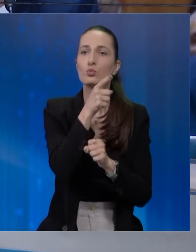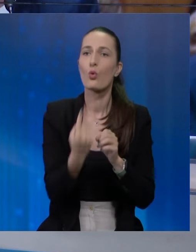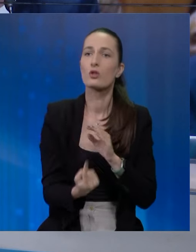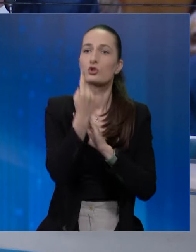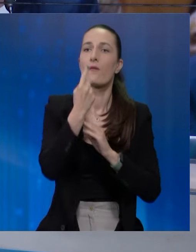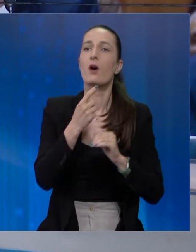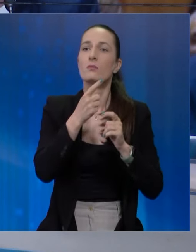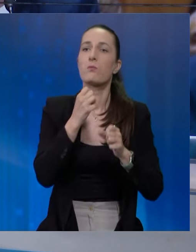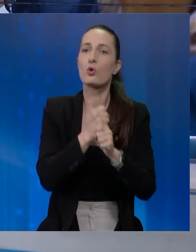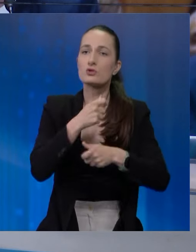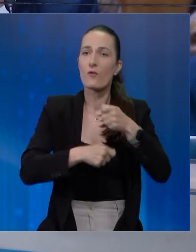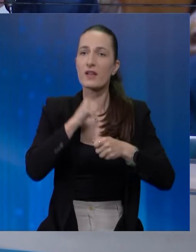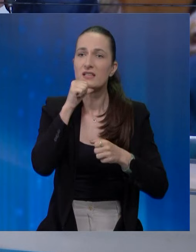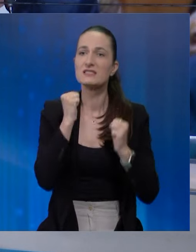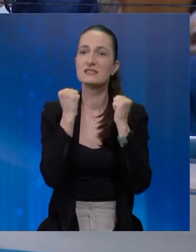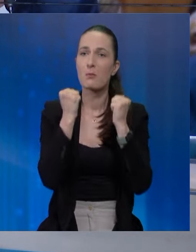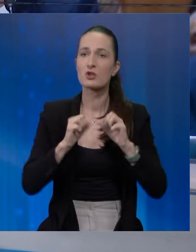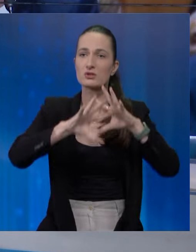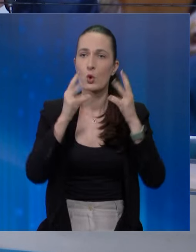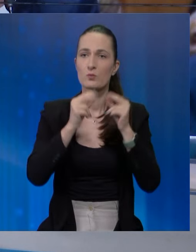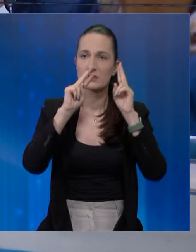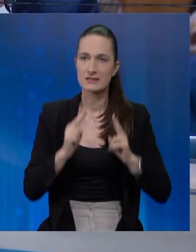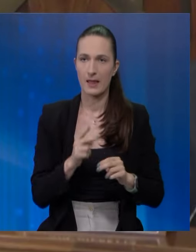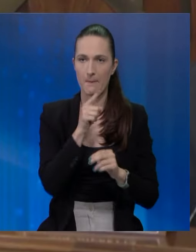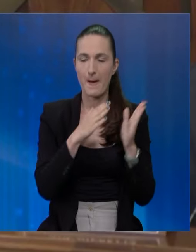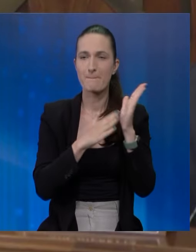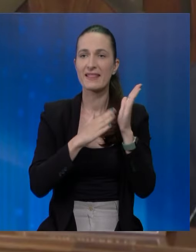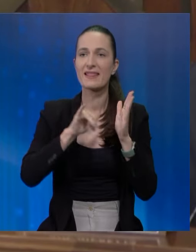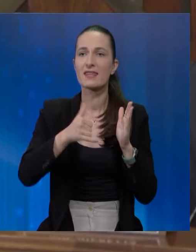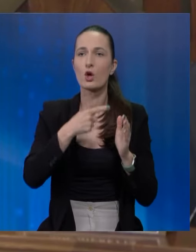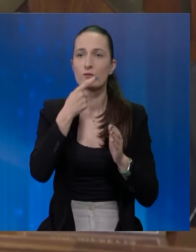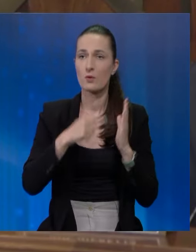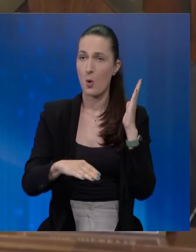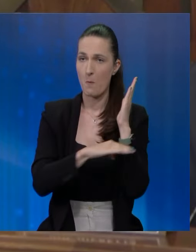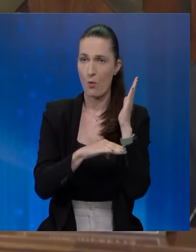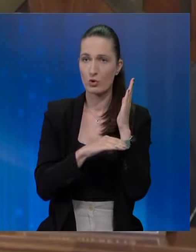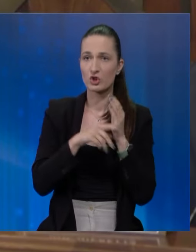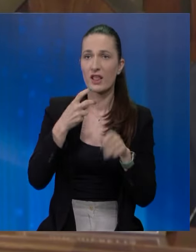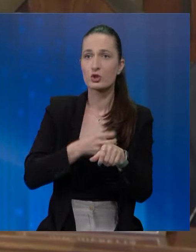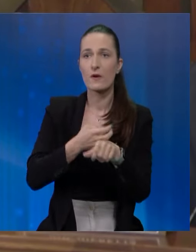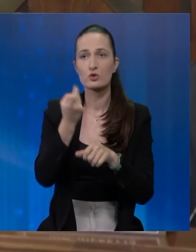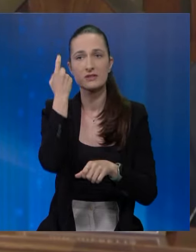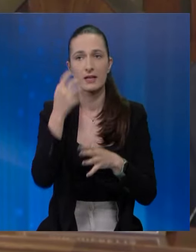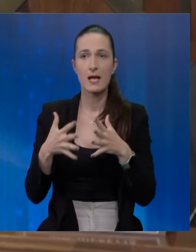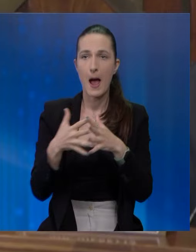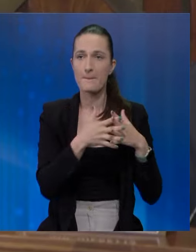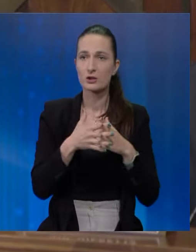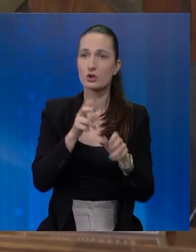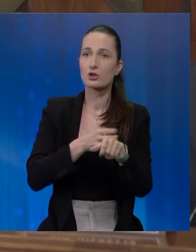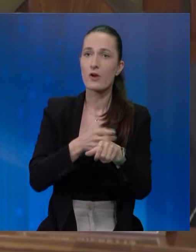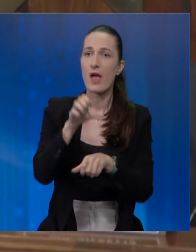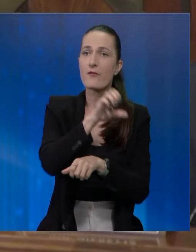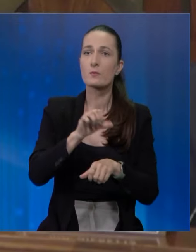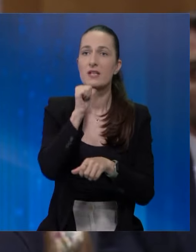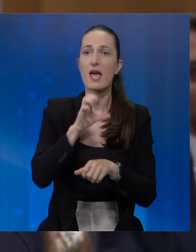stabilnost celokupnog sistema. Matej Jerković. Pomoćnik državnog sekretara Sjedinjenih država za evropska i